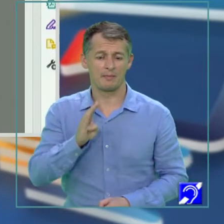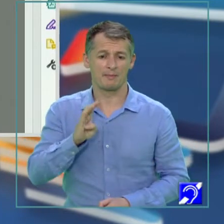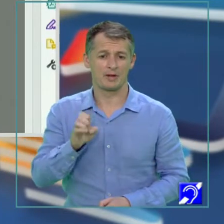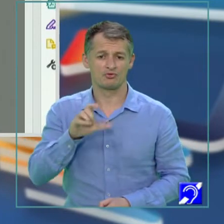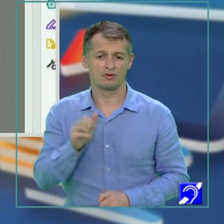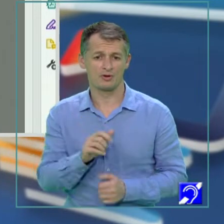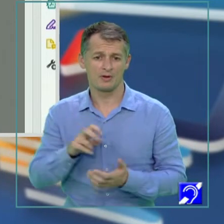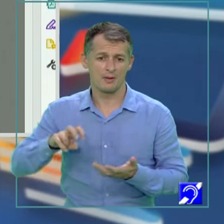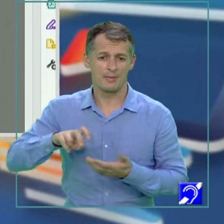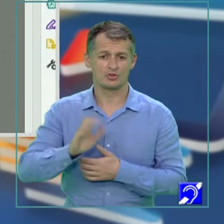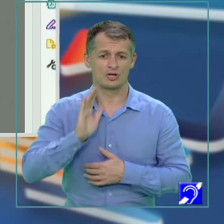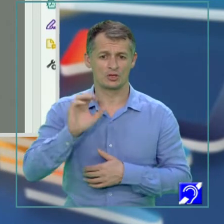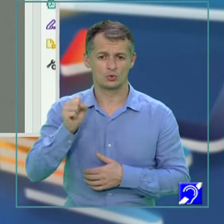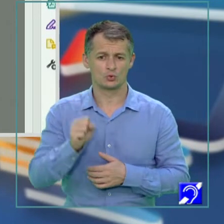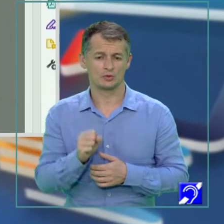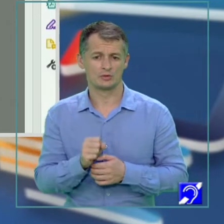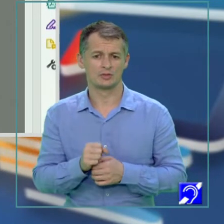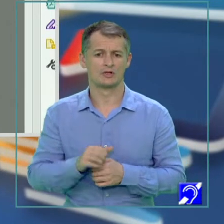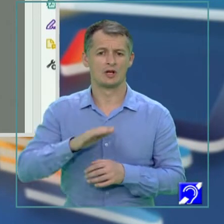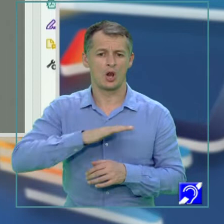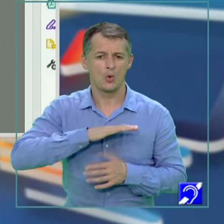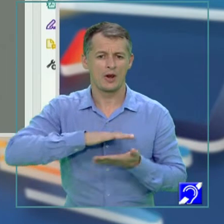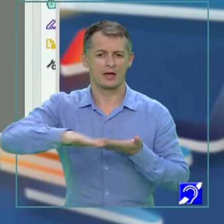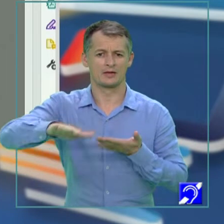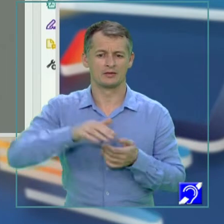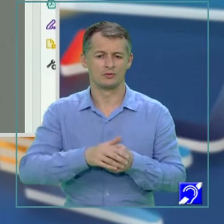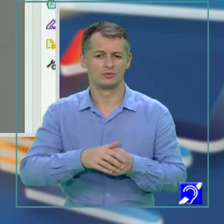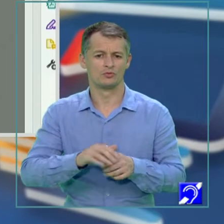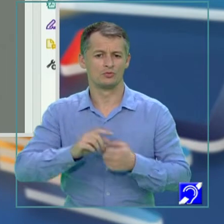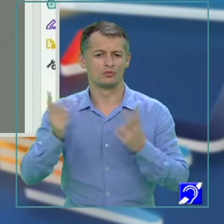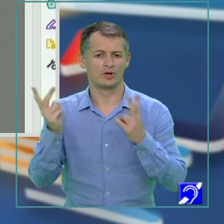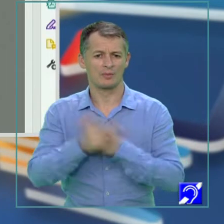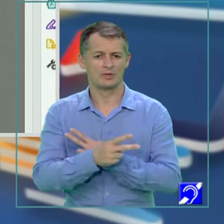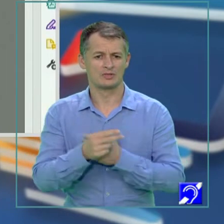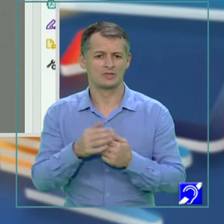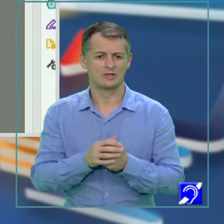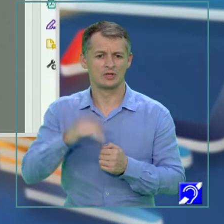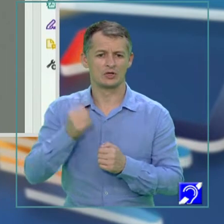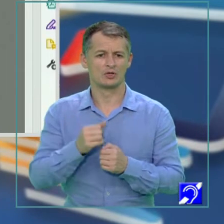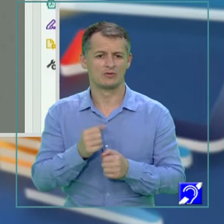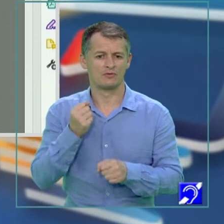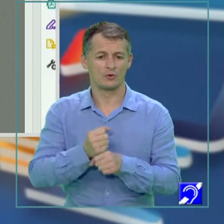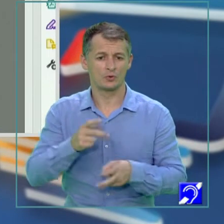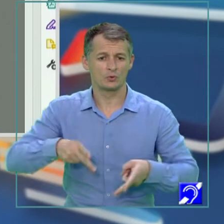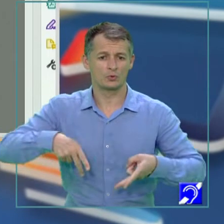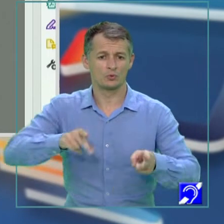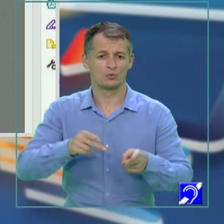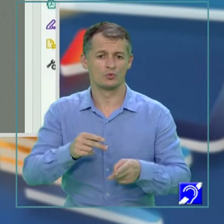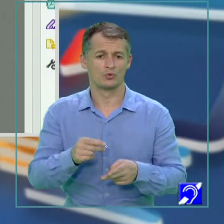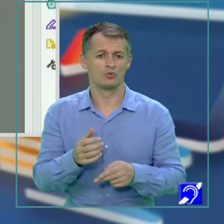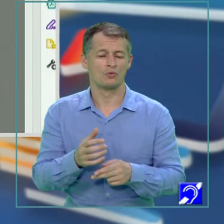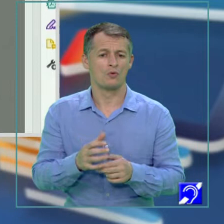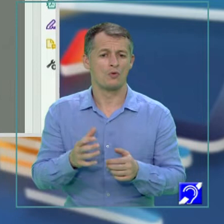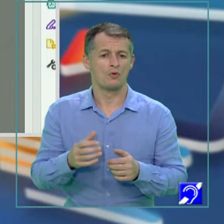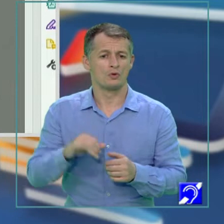sud, lunecând cu repezime pe căile deschise, făcându-și drum cu forța unde sloii erau prinși și